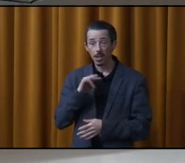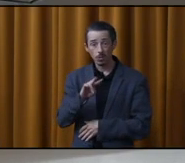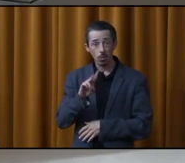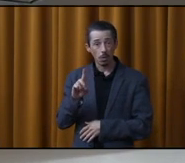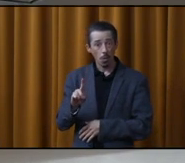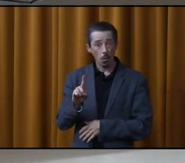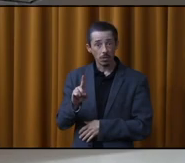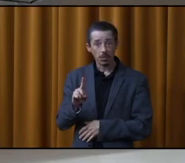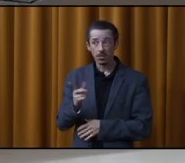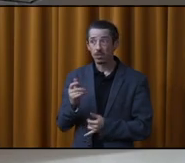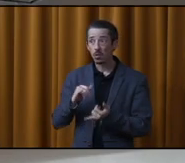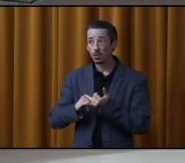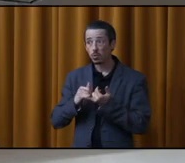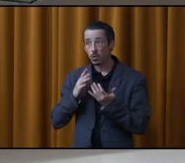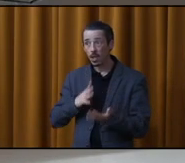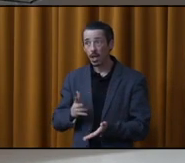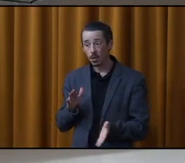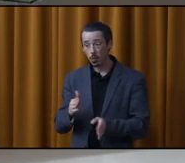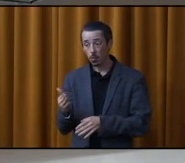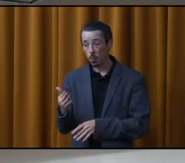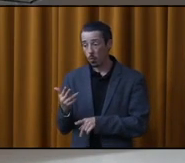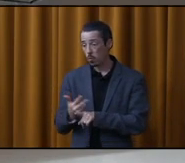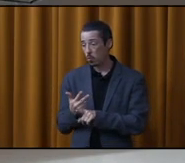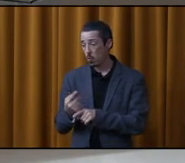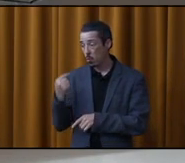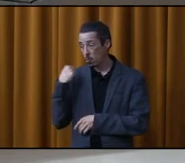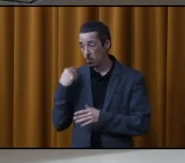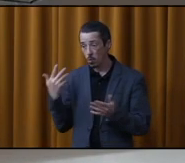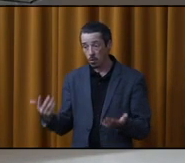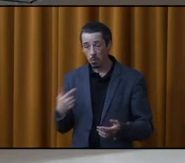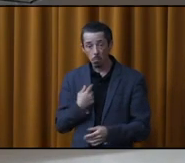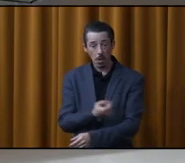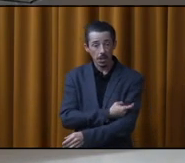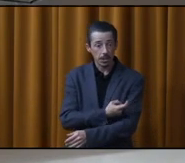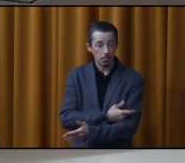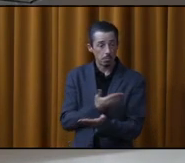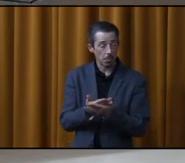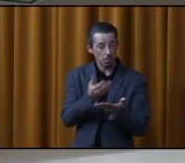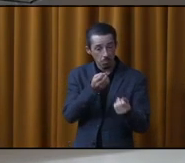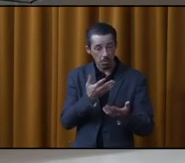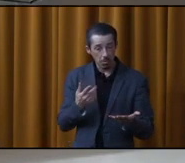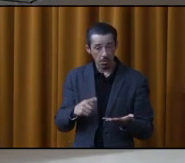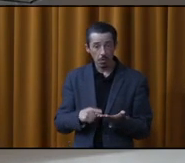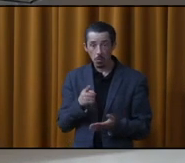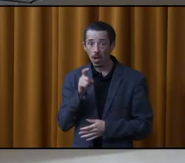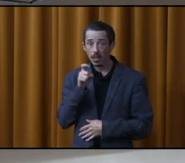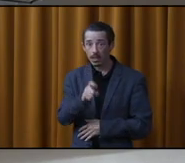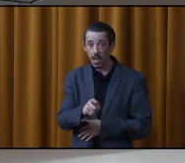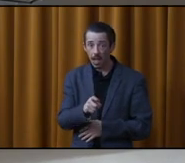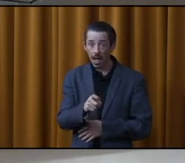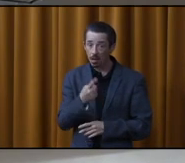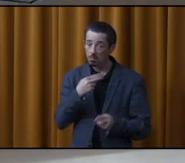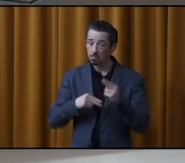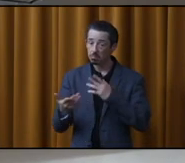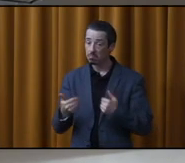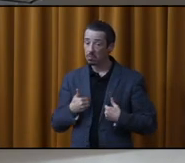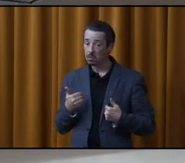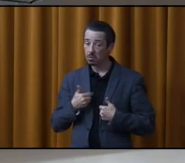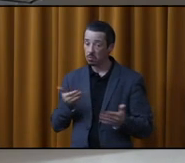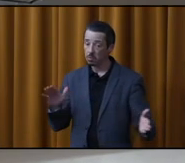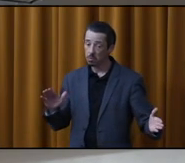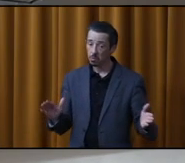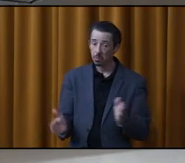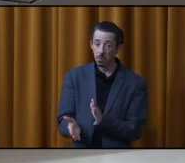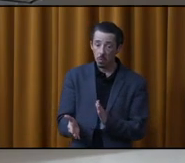ans. Ma conjointe est décédée il y a trois mois. Mon médecin, ce matin, m'a dit « Tu sais que tu as un cancer incurable et que n'en restes peut-être pas